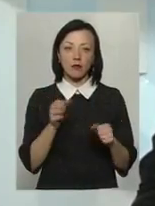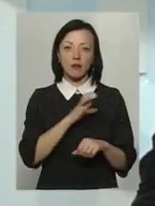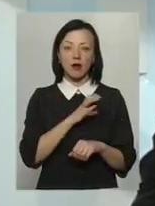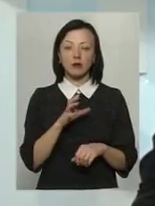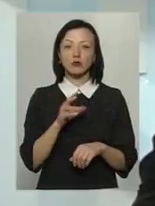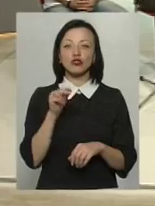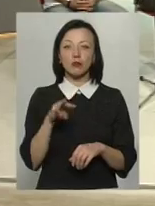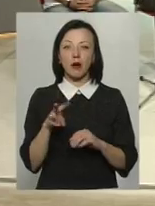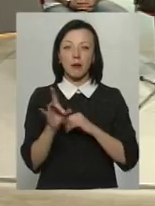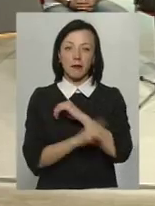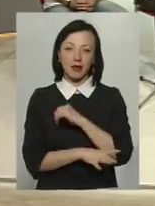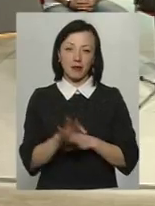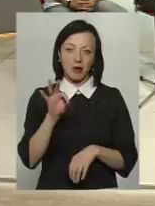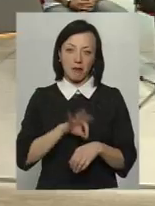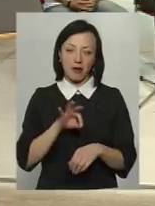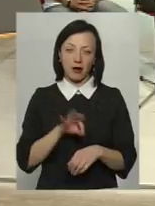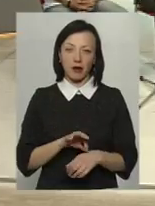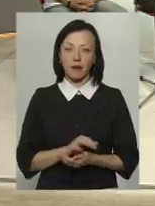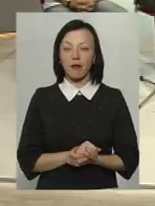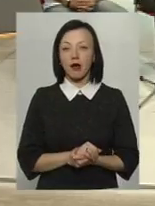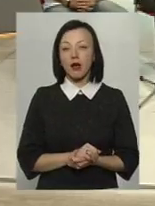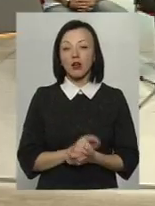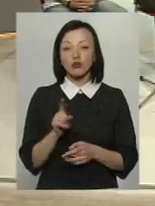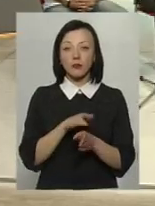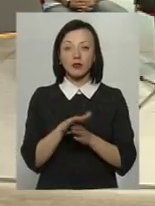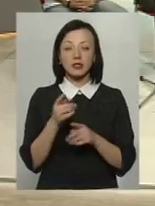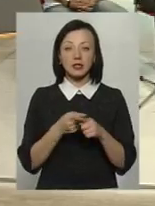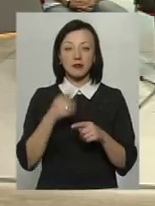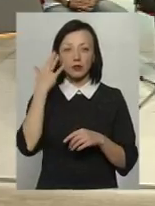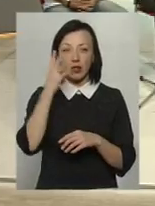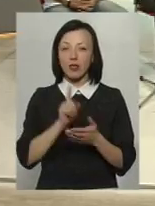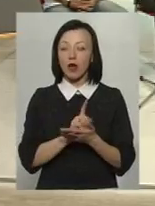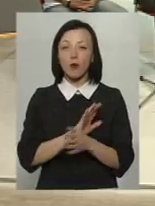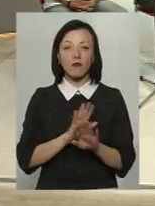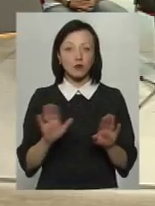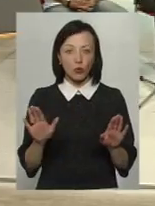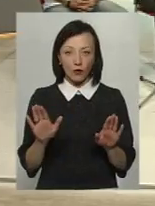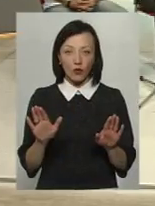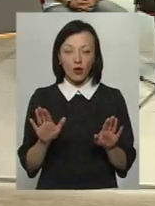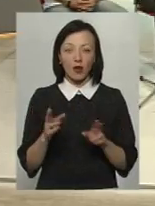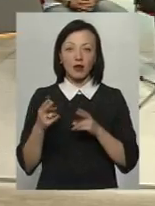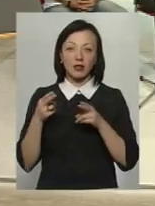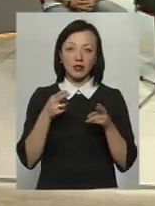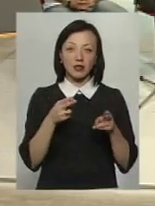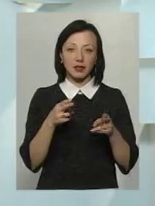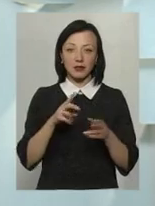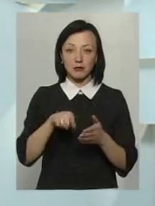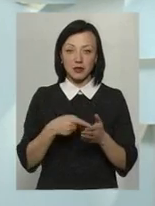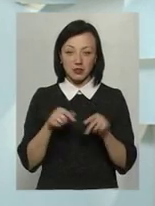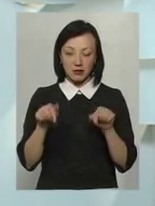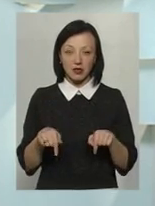Власне, для того, аби дотримуватися цієї філософії, не обов'язково виїжджати з міста.